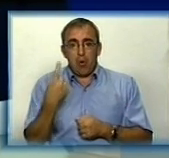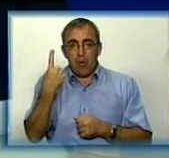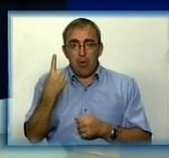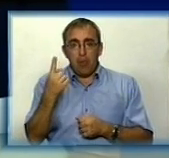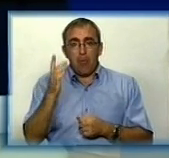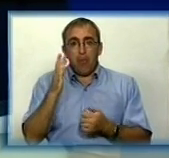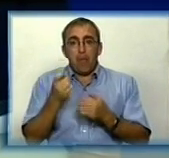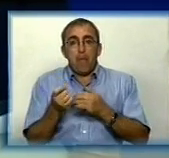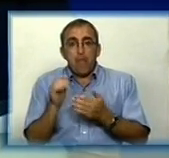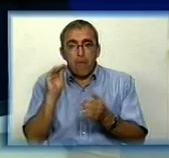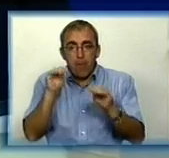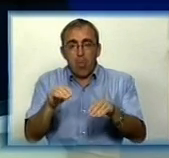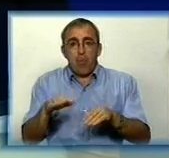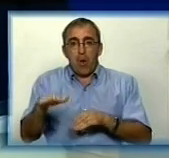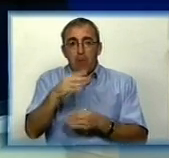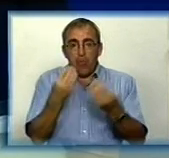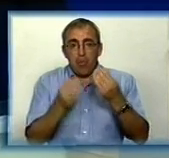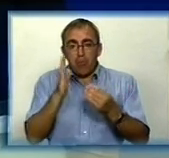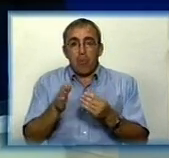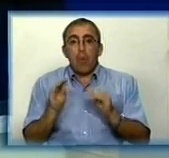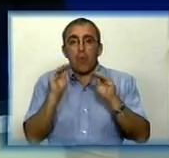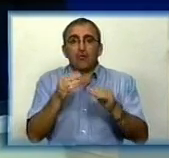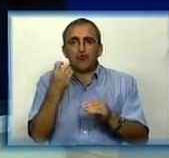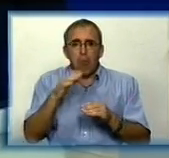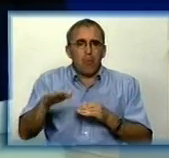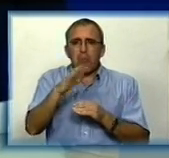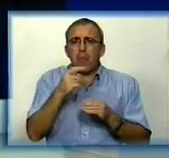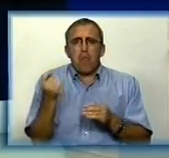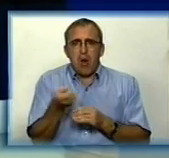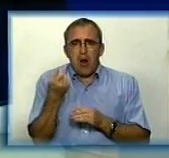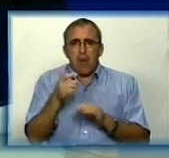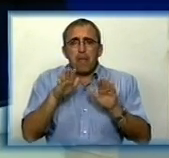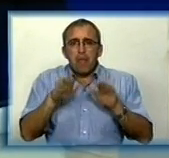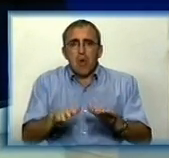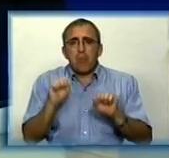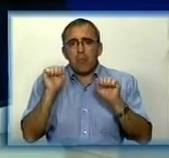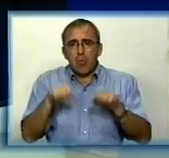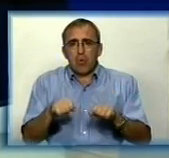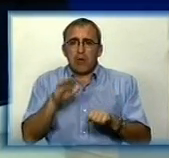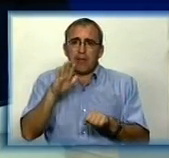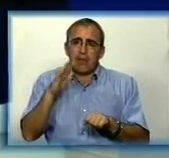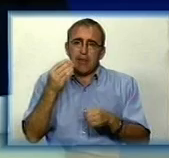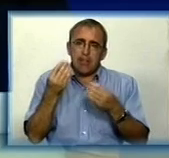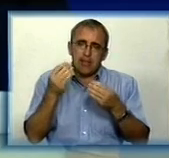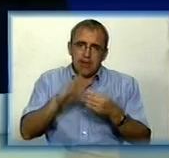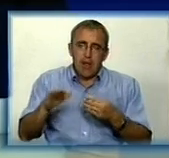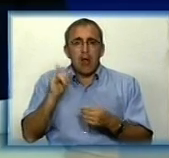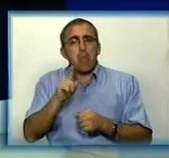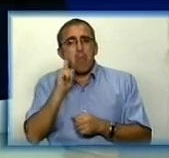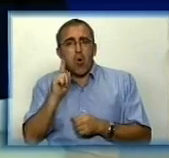появиться площадка. Я уверен, що там повинні з'явитися ще площадки, тому що там дуже мало міст, де можуть і діти, і молодіжі